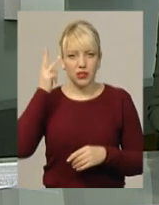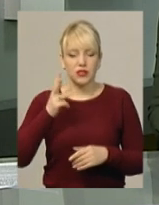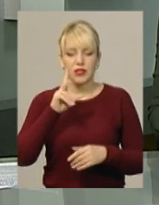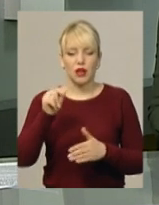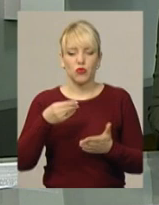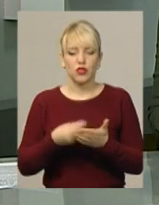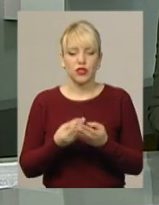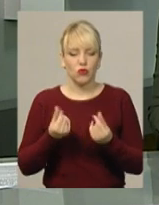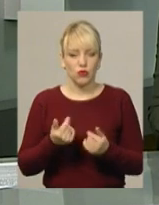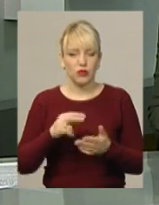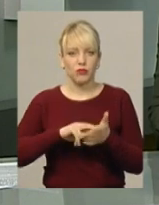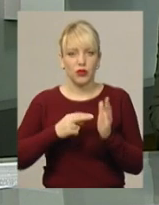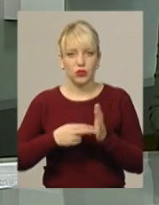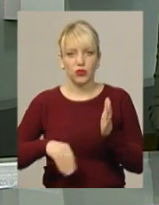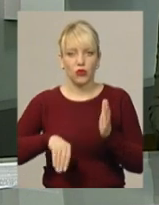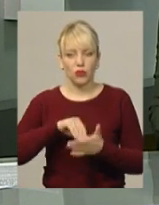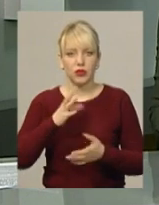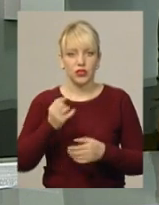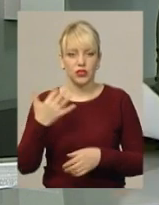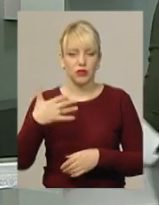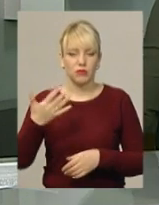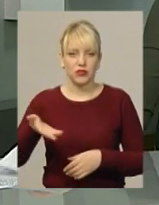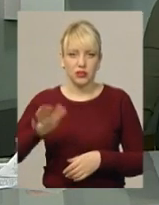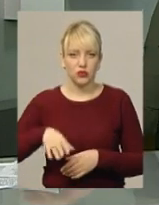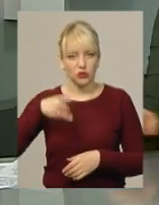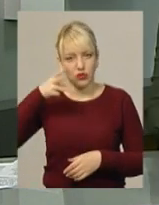бюджетні кошти планують закупити ще півсотні відеокамер.